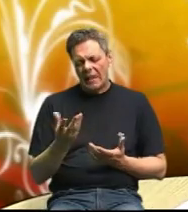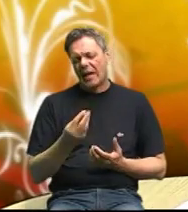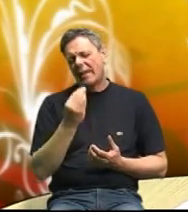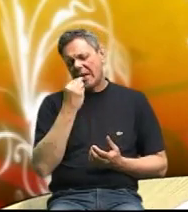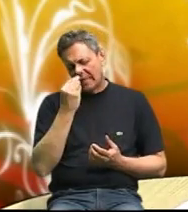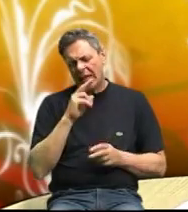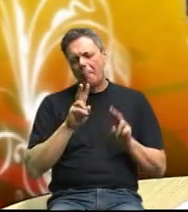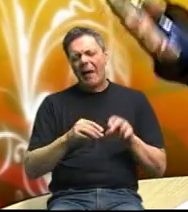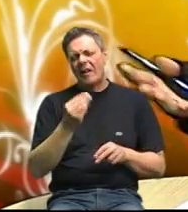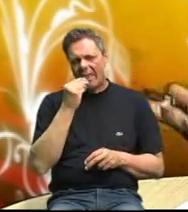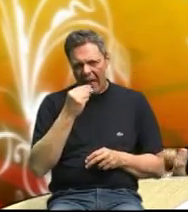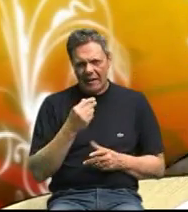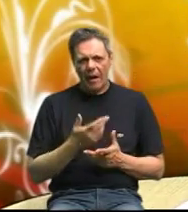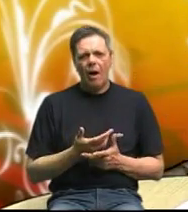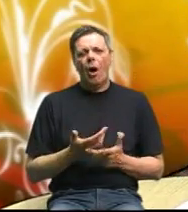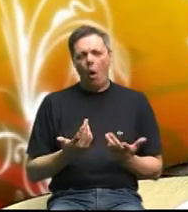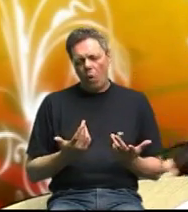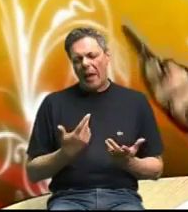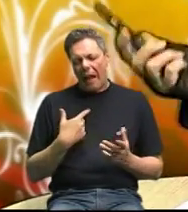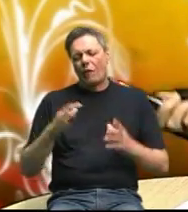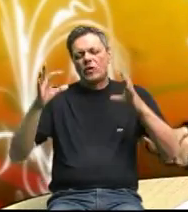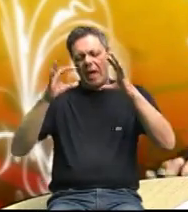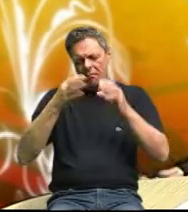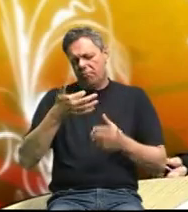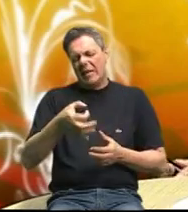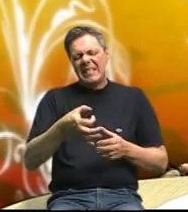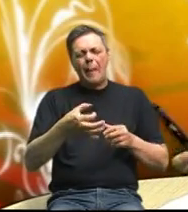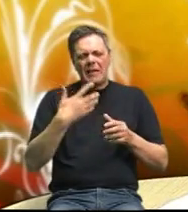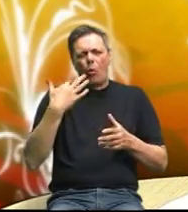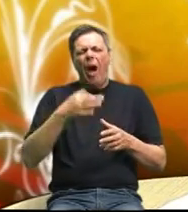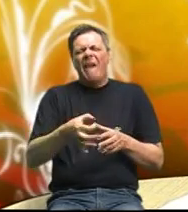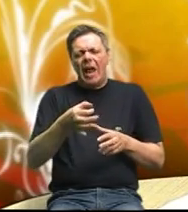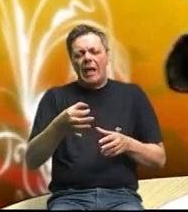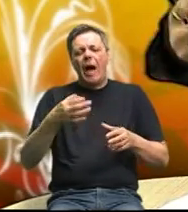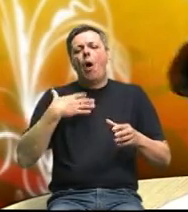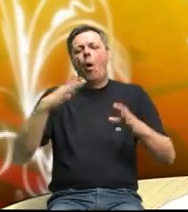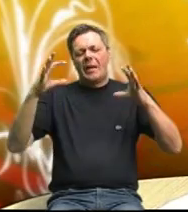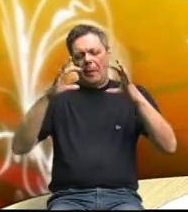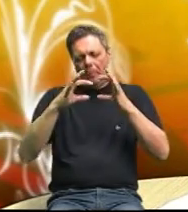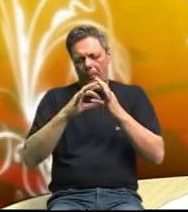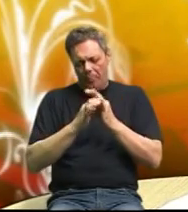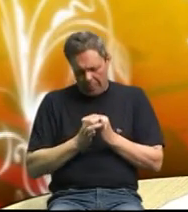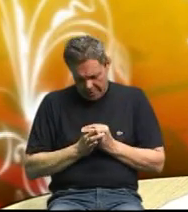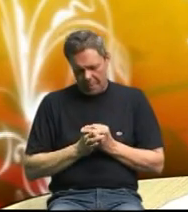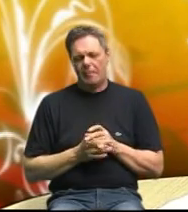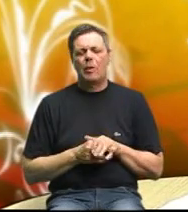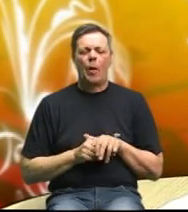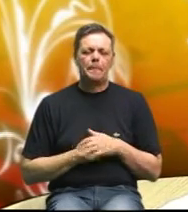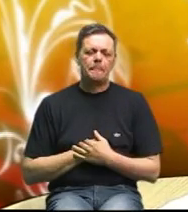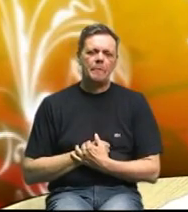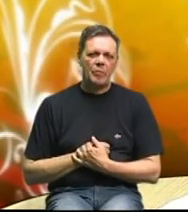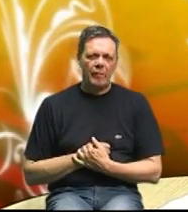rodili jer nismo se rodili sa masnim stanicama to je normalno samo je napumpavamo svojim jelom i